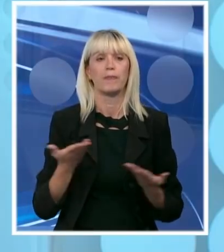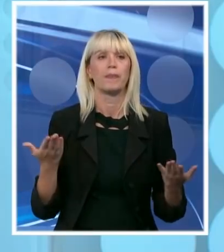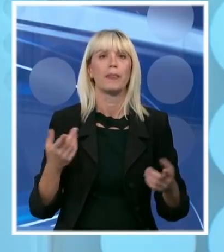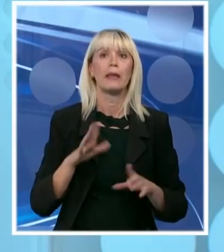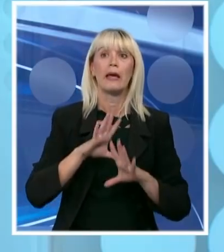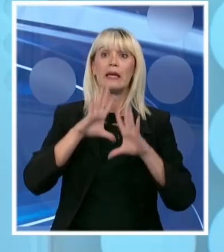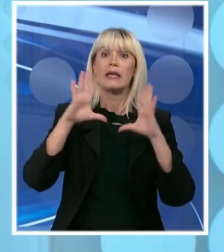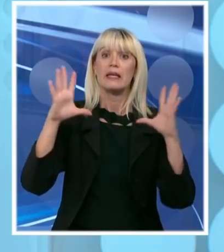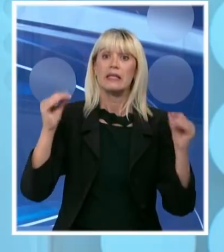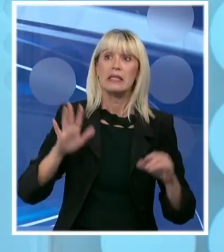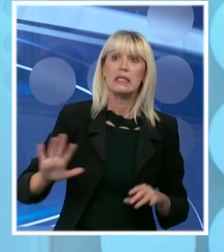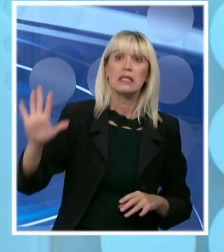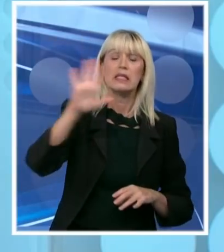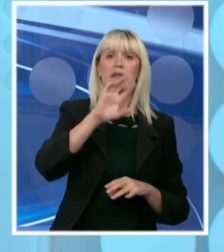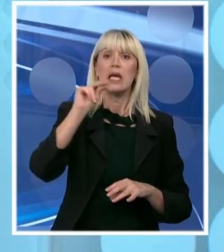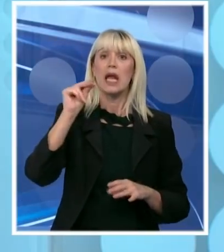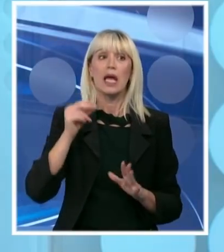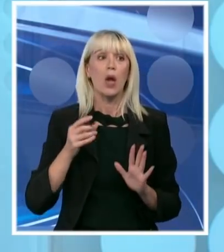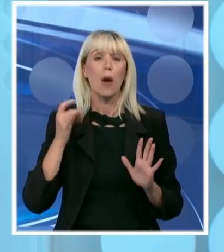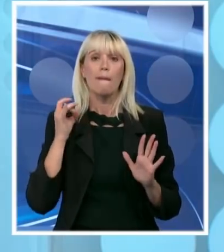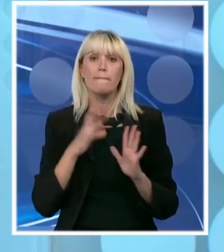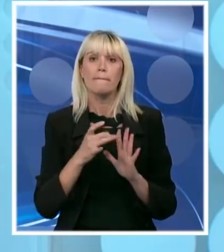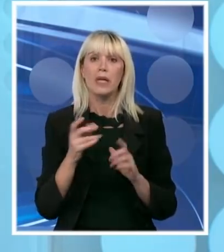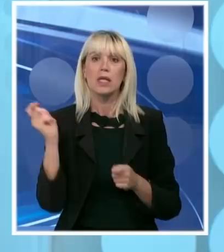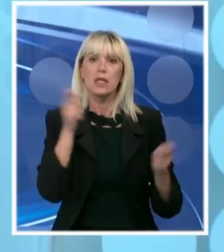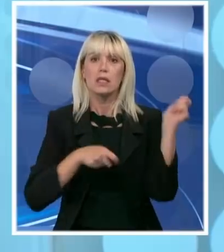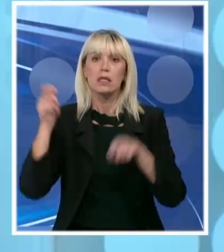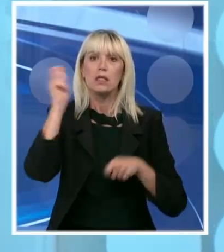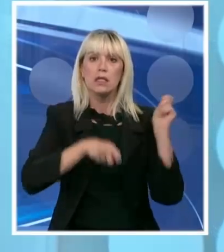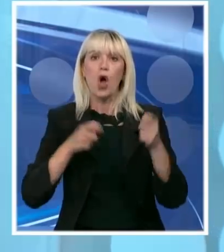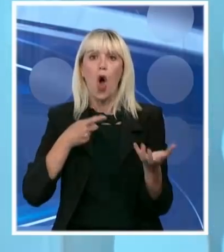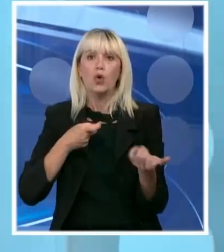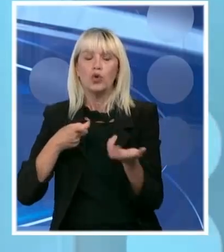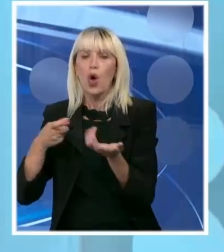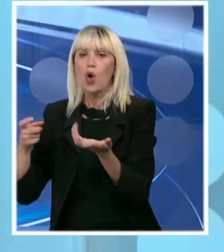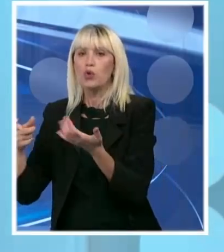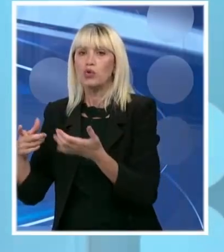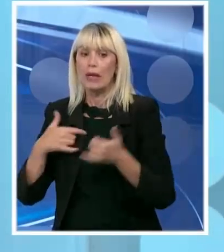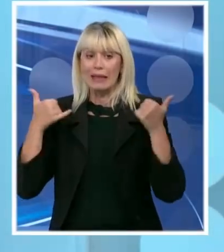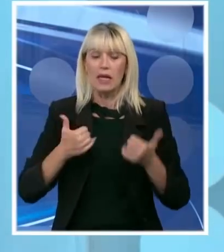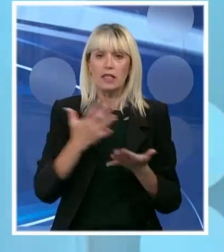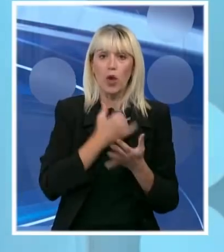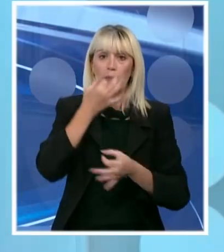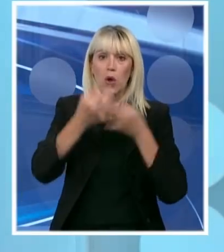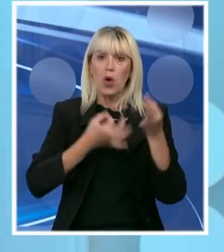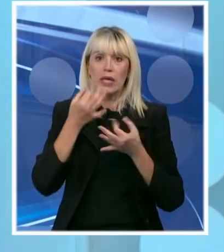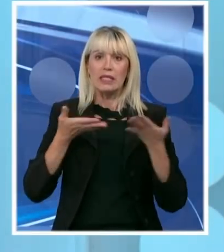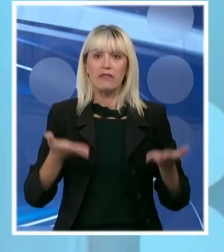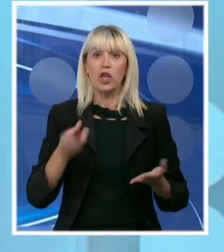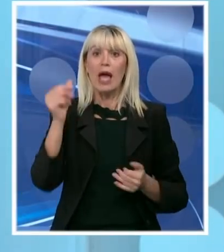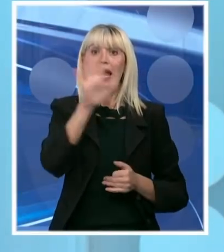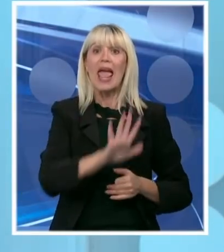se u regionu navružavaju nevarovatnom brzinom. Ja sam danas dobio izveštaje za kompletan region od predstavnika Vojske Srbije